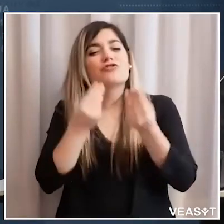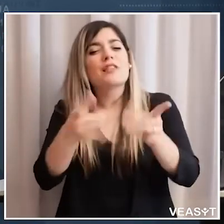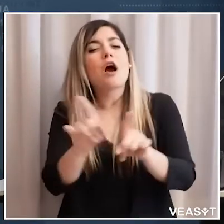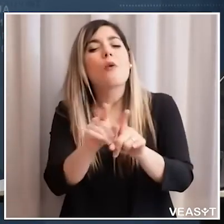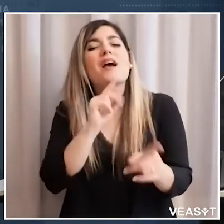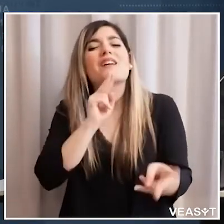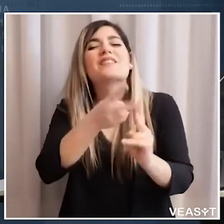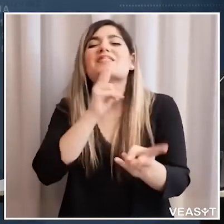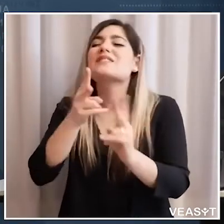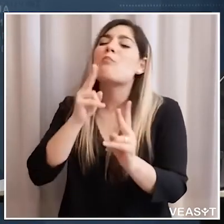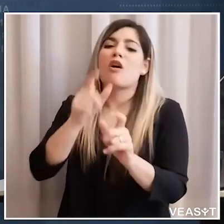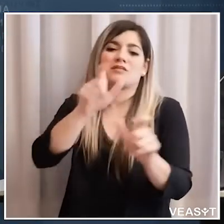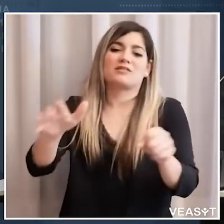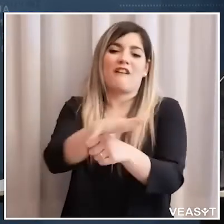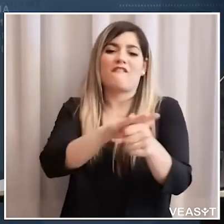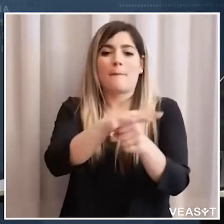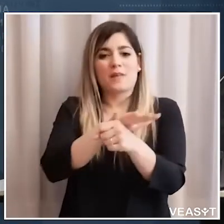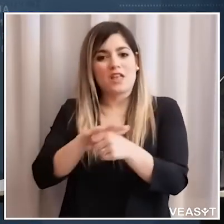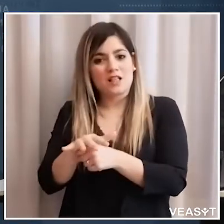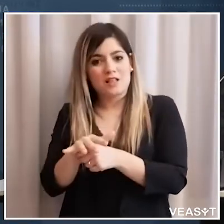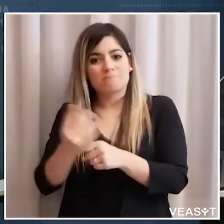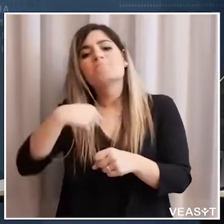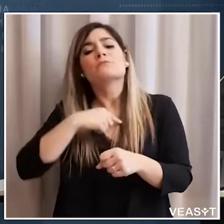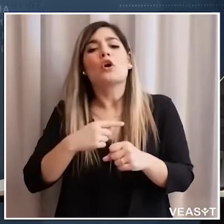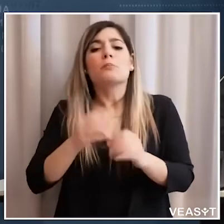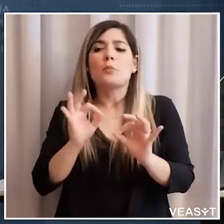vogliamo dare una risposta al tessuto economico